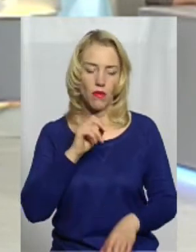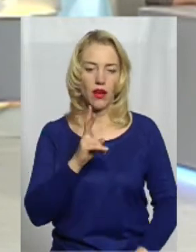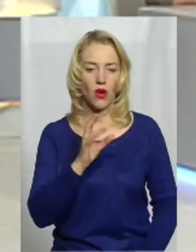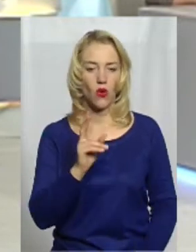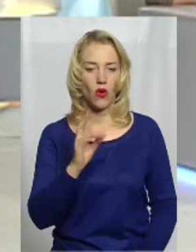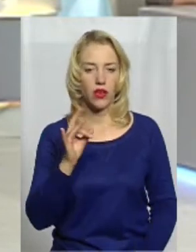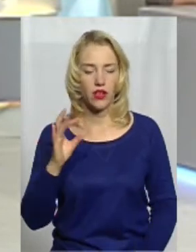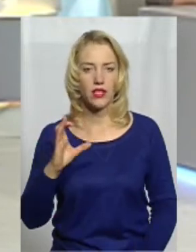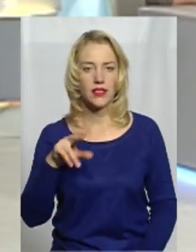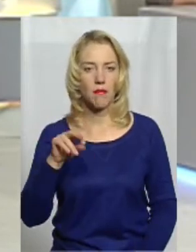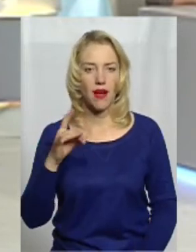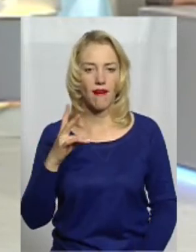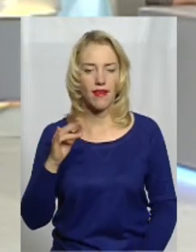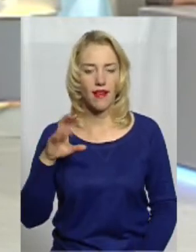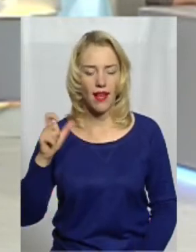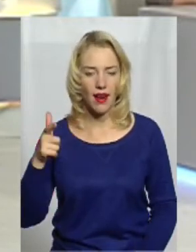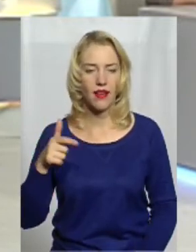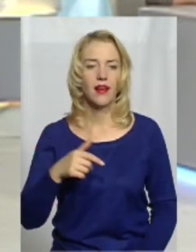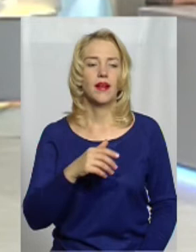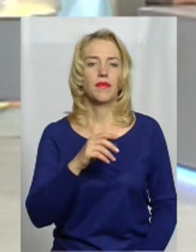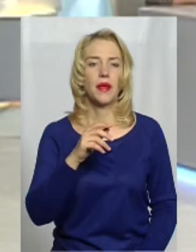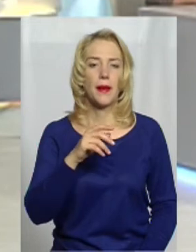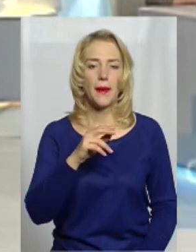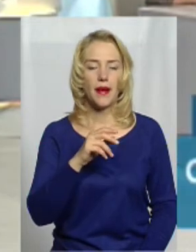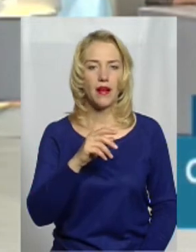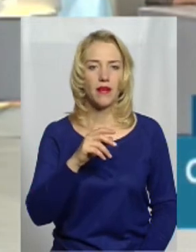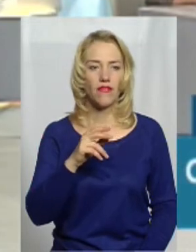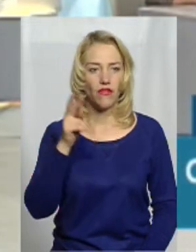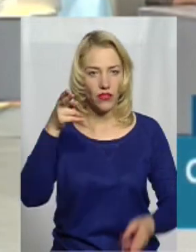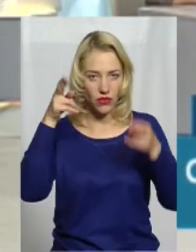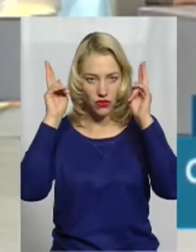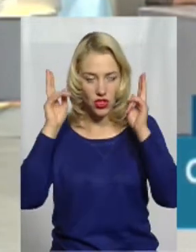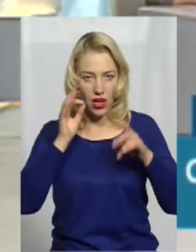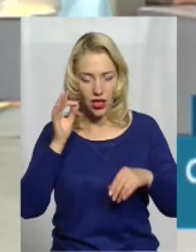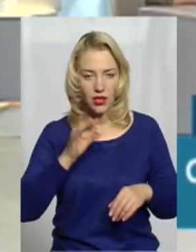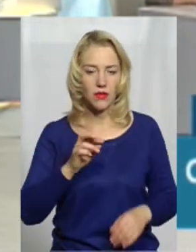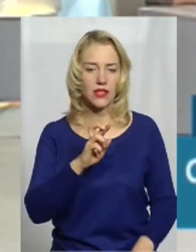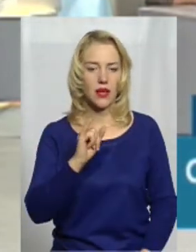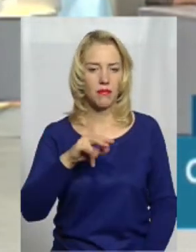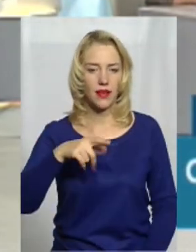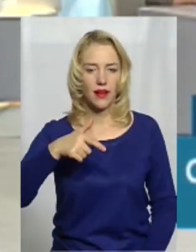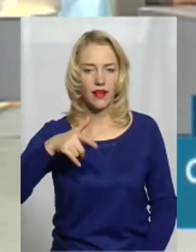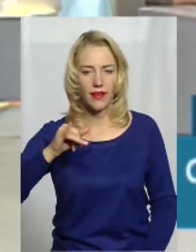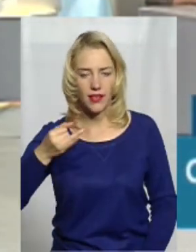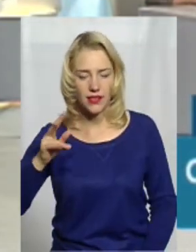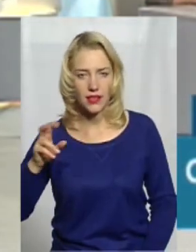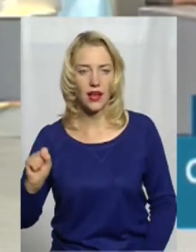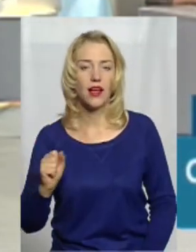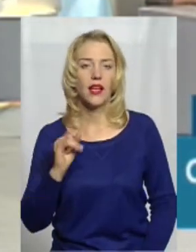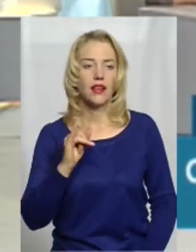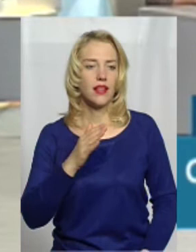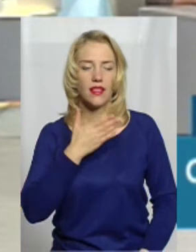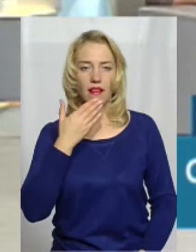це може бути і лабрадор, це може бути так само бульгійська вівчарка Малінуа або німецька вівчарка. Звичайно, ми не